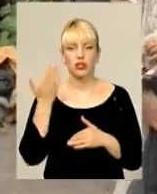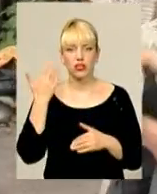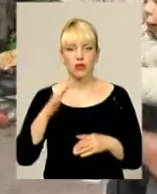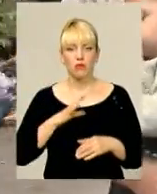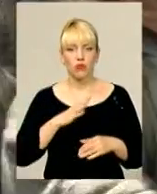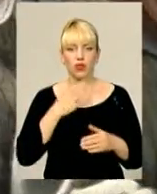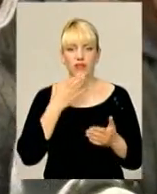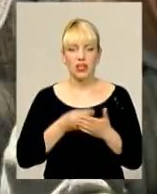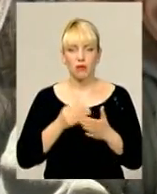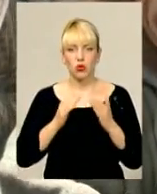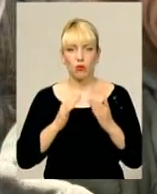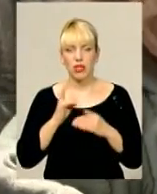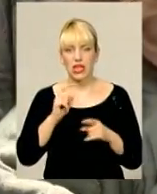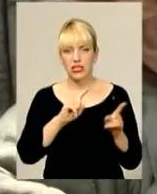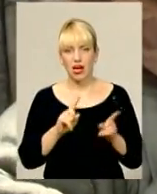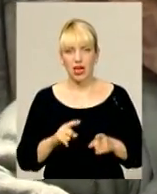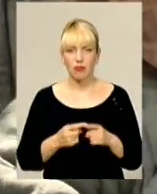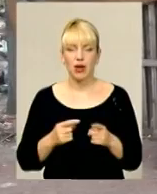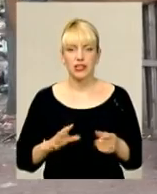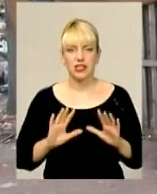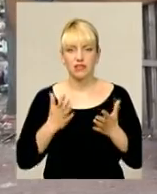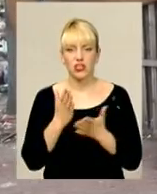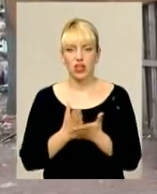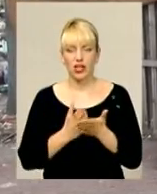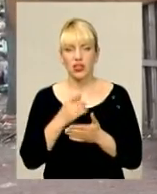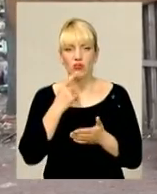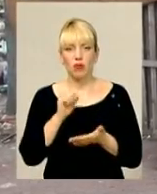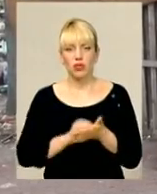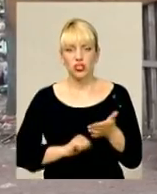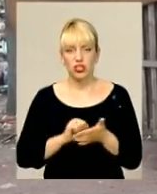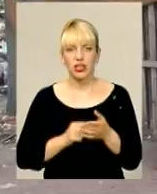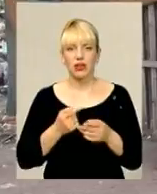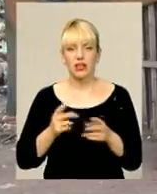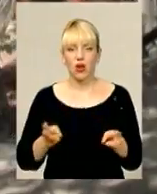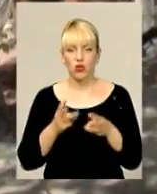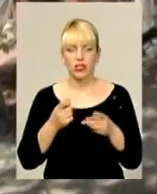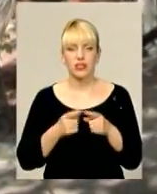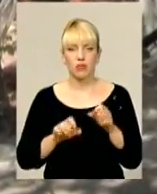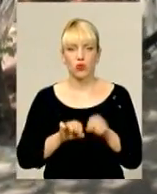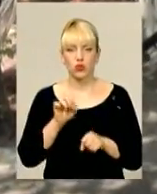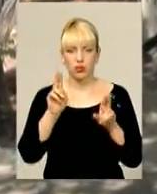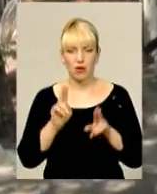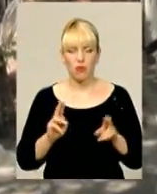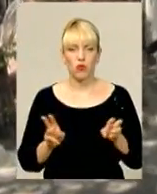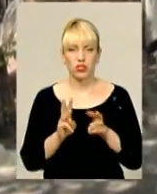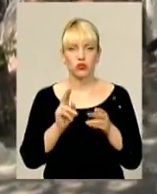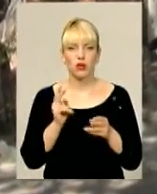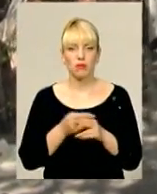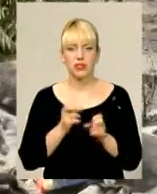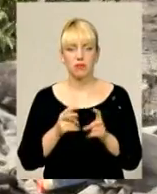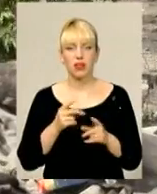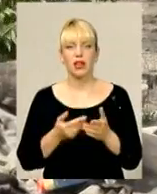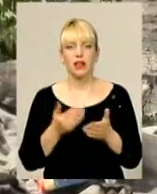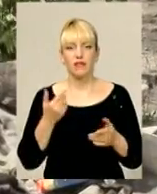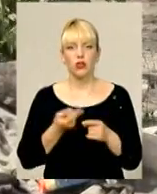у себе вдома на Закарпатті. Назвичайники визначили, причина загоряння – порушення правил пожежної безпеки. Відтоді у Хмельницькому